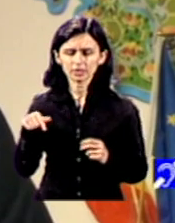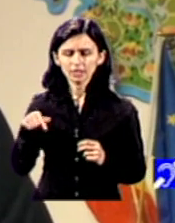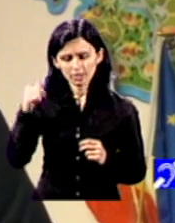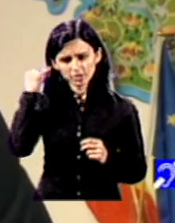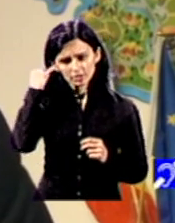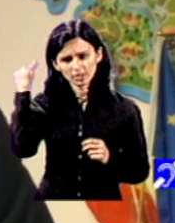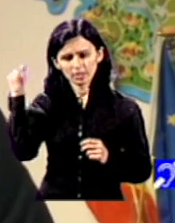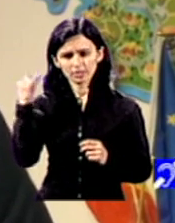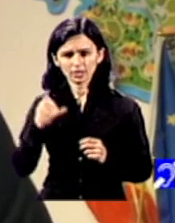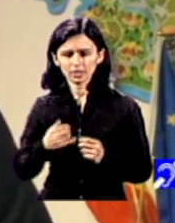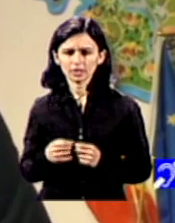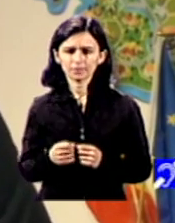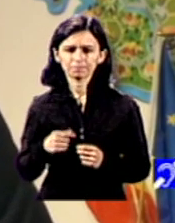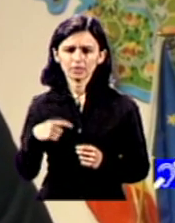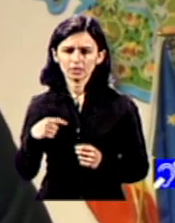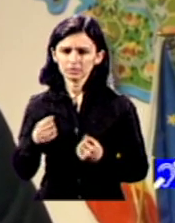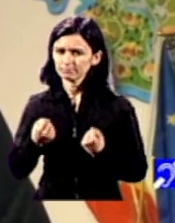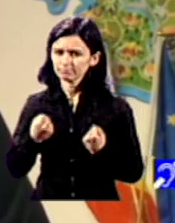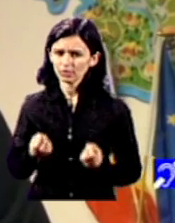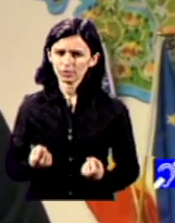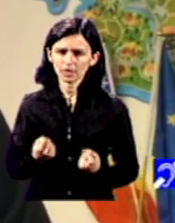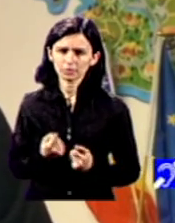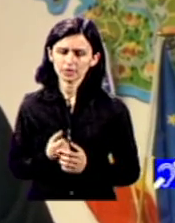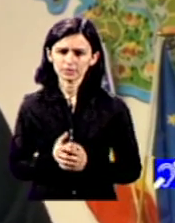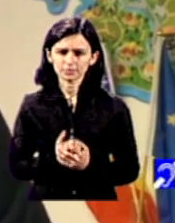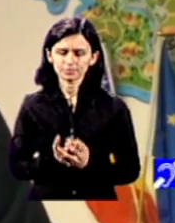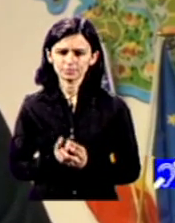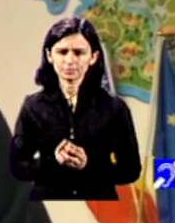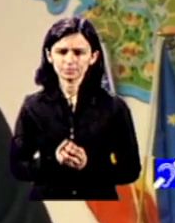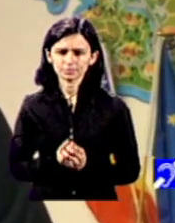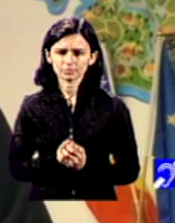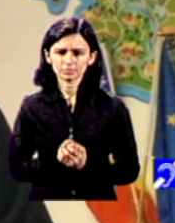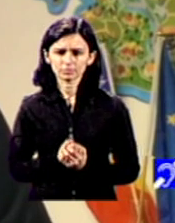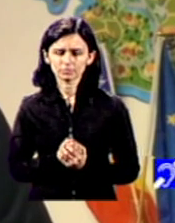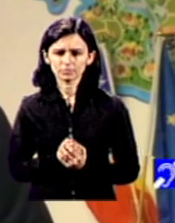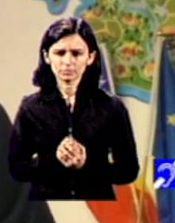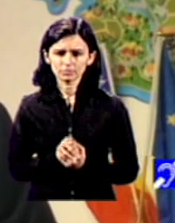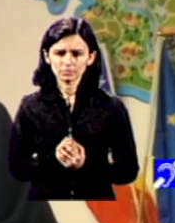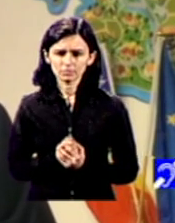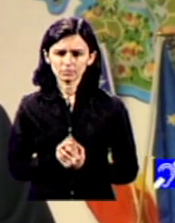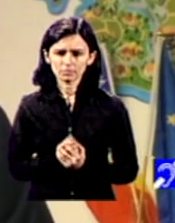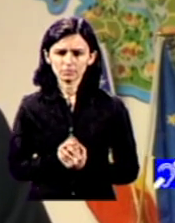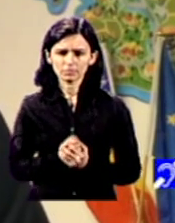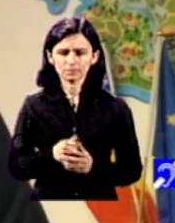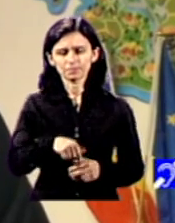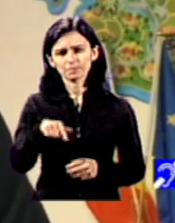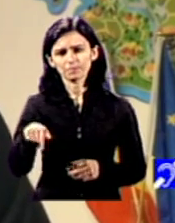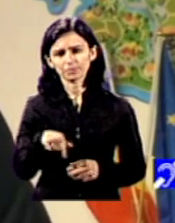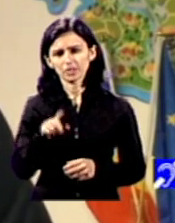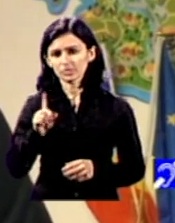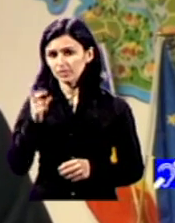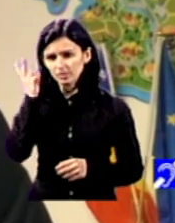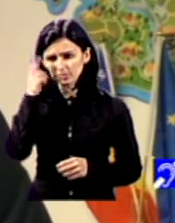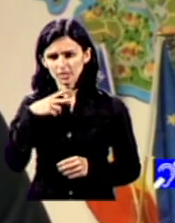această idee cum că sunt de fapt o povară și mie mi se pare incredibil cum noi nu înțelegem că din cifra